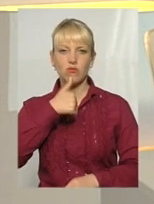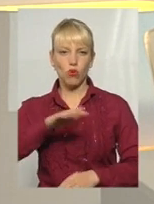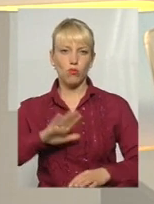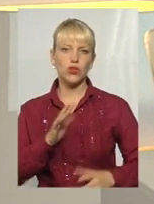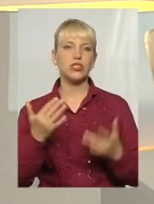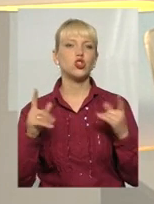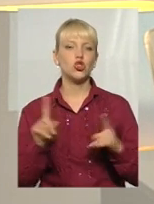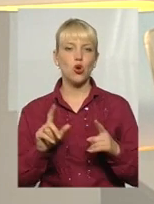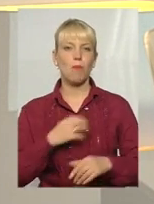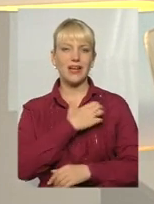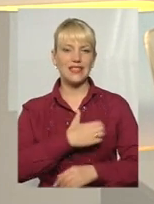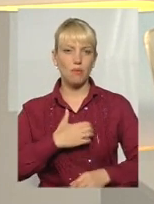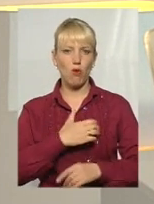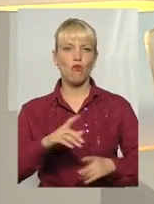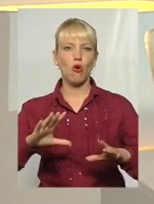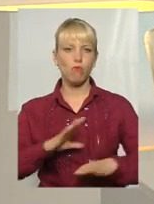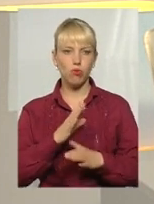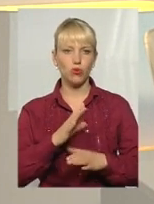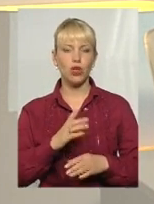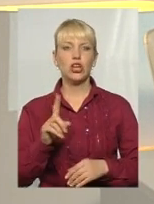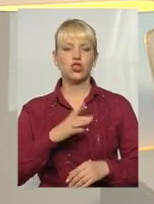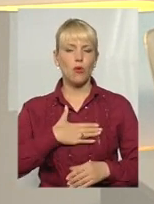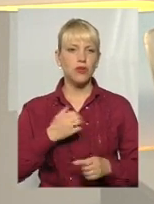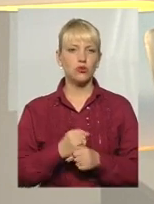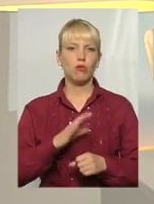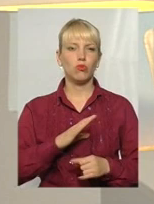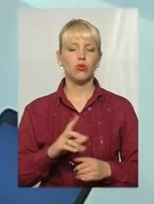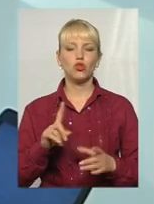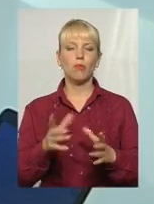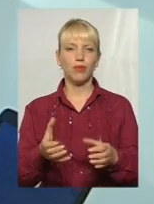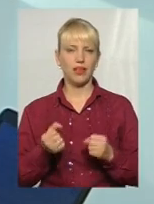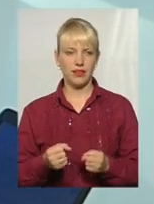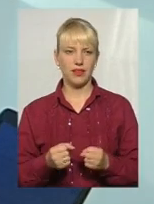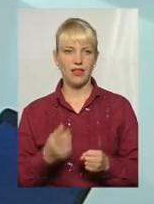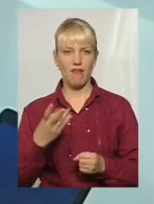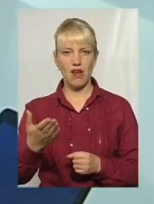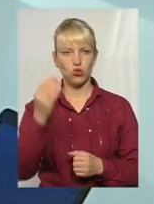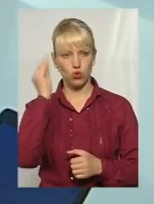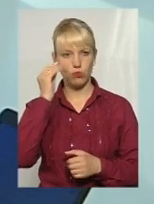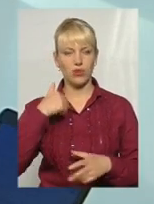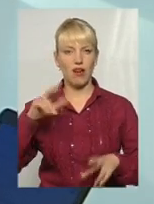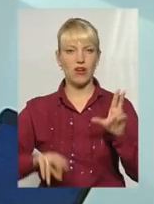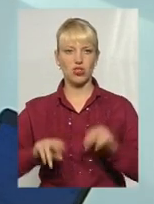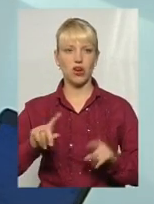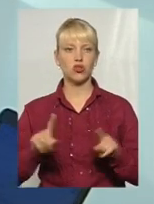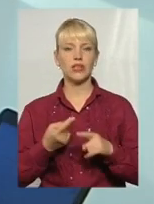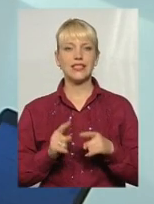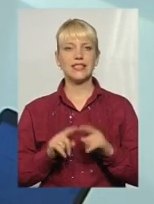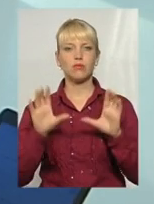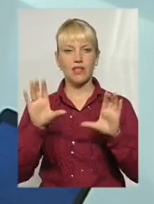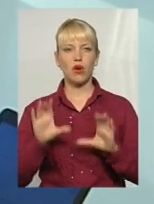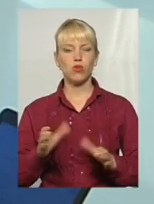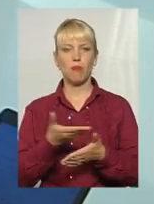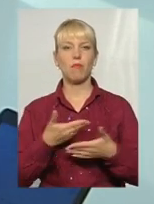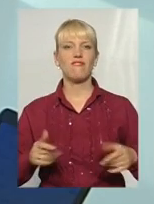принципового і важливого все-таки прийняли, на вашу думку? Я вважаю, що цим законом ми